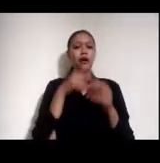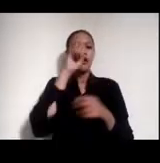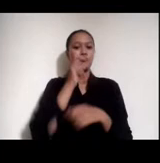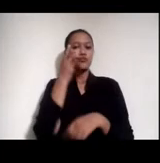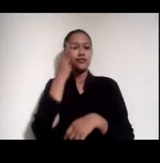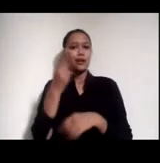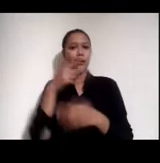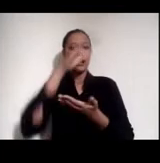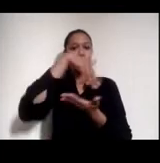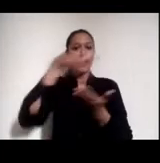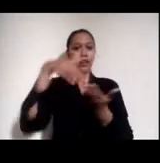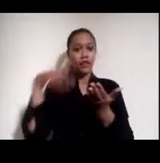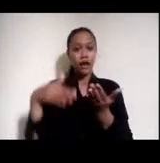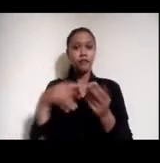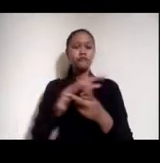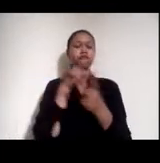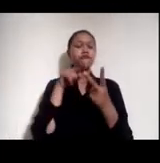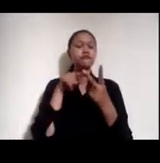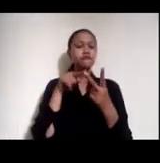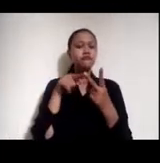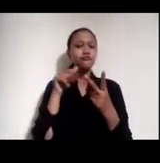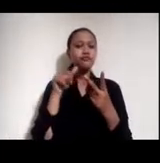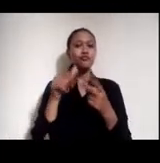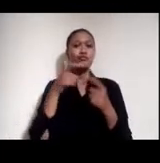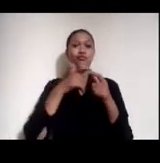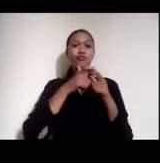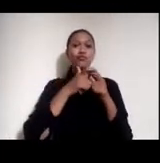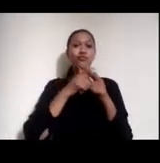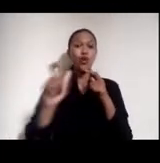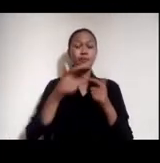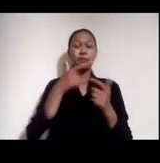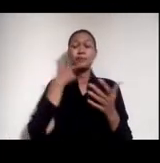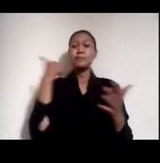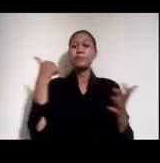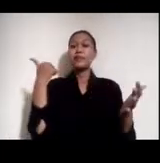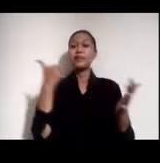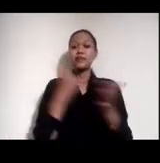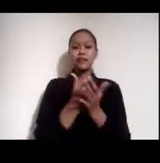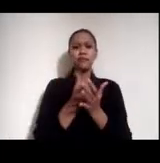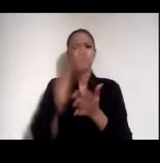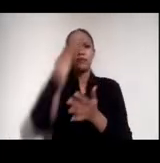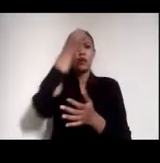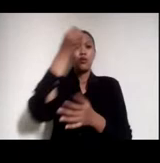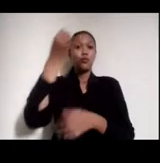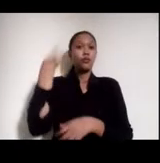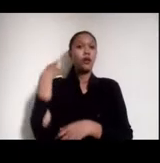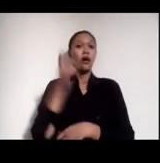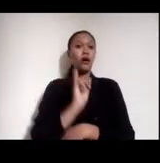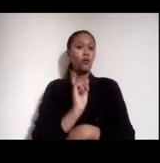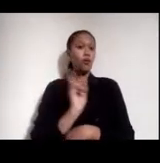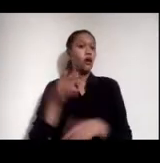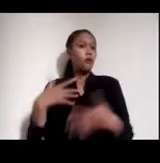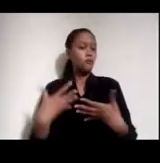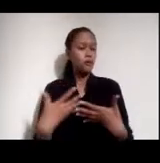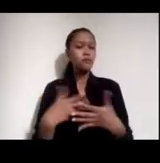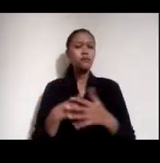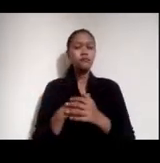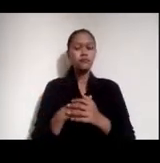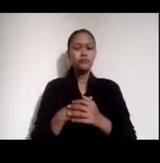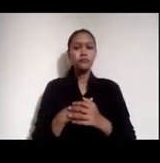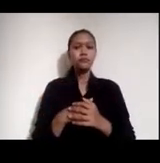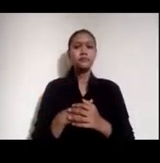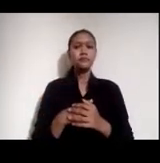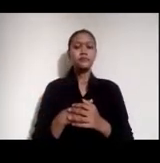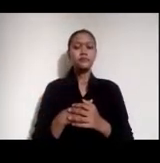prosesnya yang terpenting Yang tidak boleh dilupakan dari data jurnalism